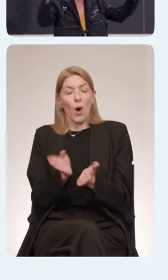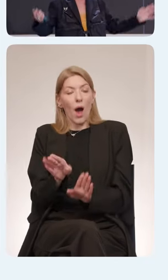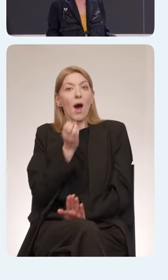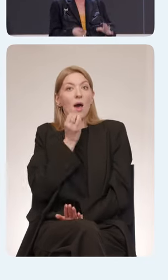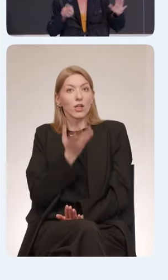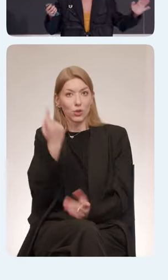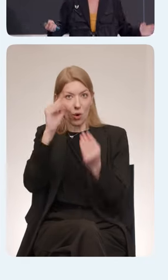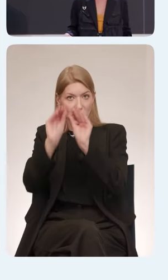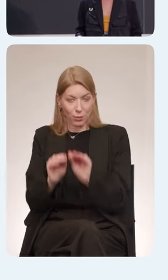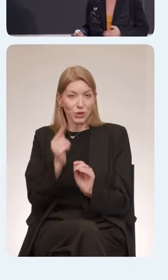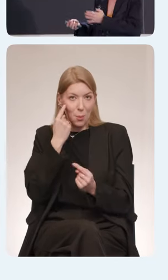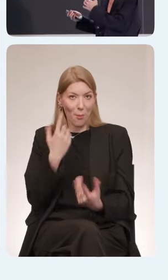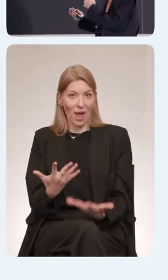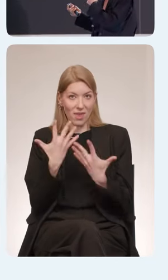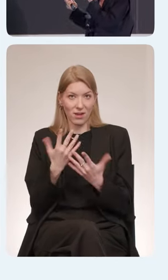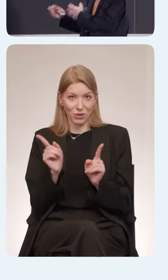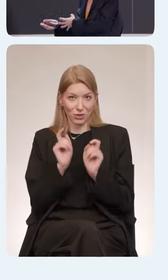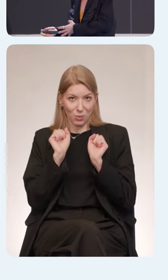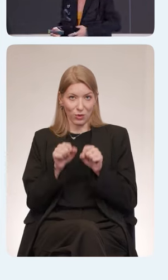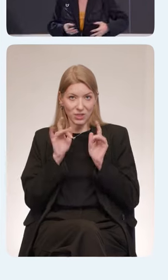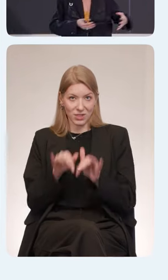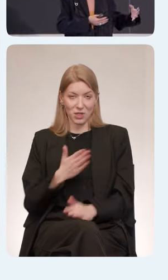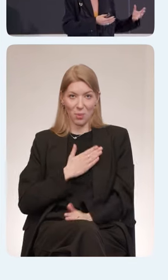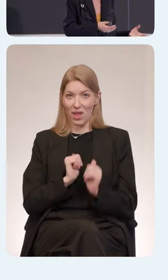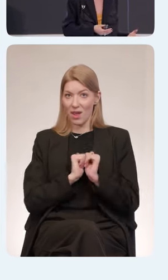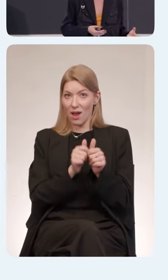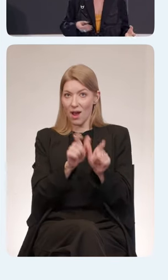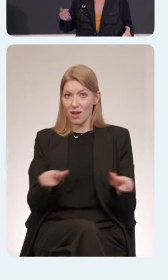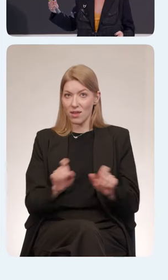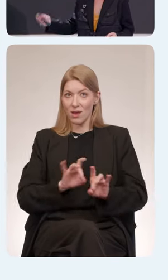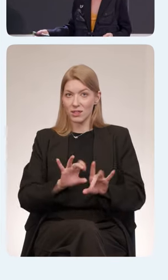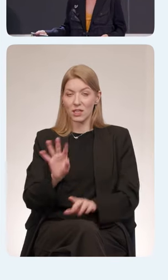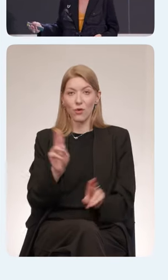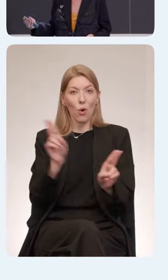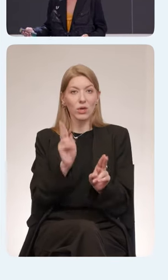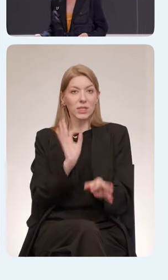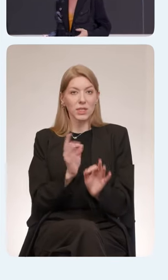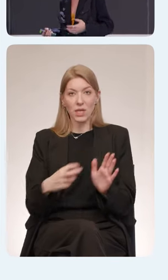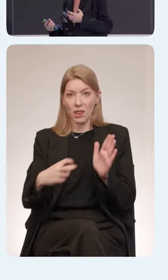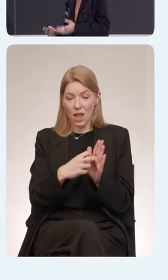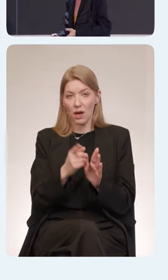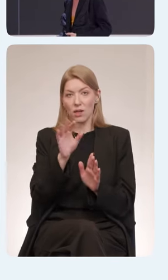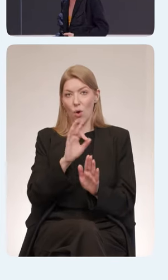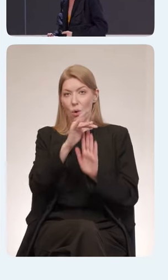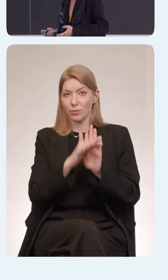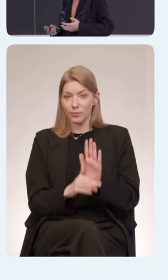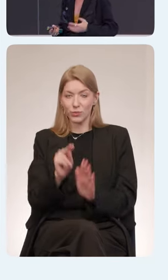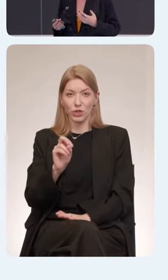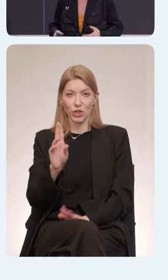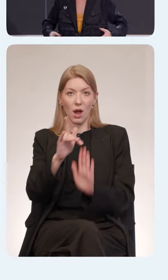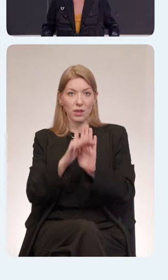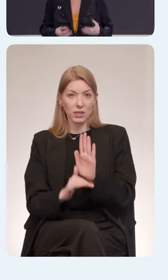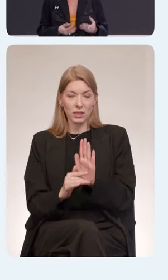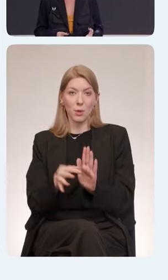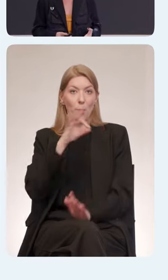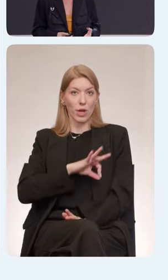там как-то все, да, описано очень много. Мои коллеги рассказывали про стандарты, очень много рассказывали про чек-листы, про приемы, которым можно